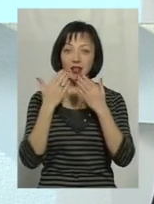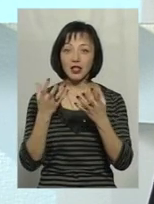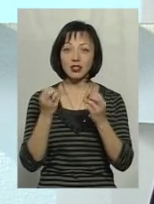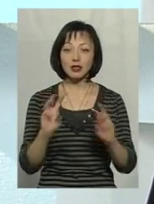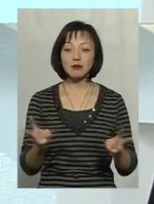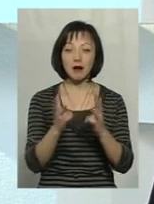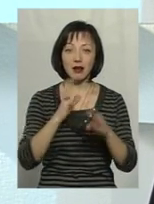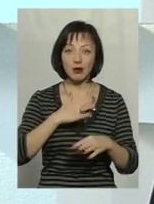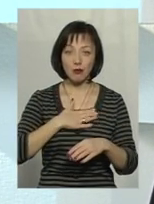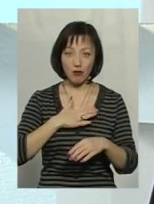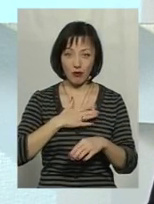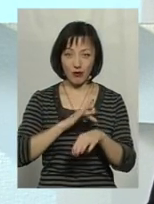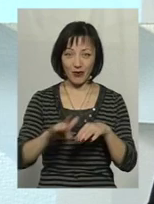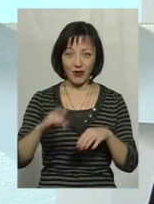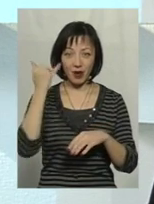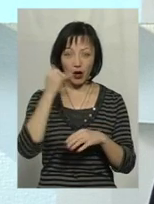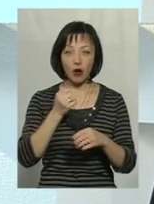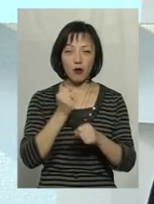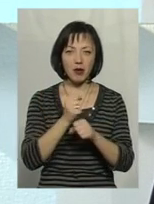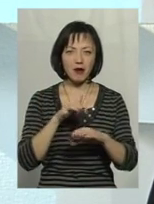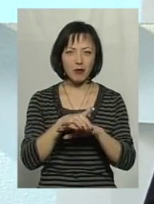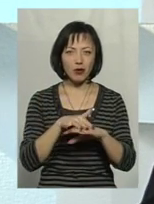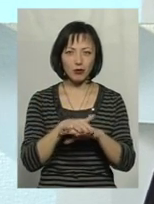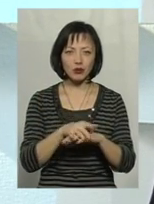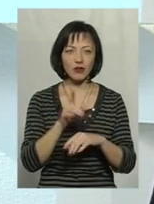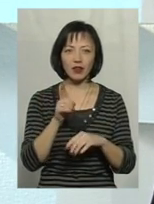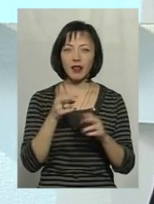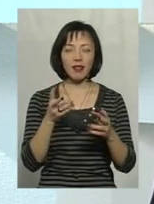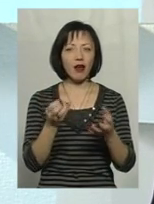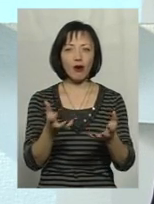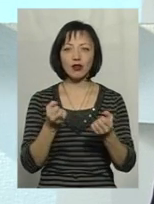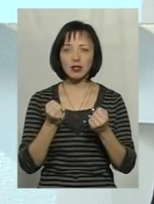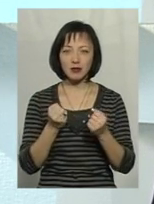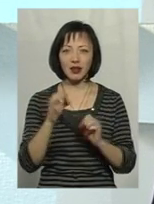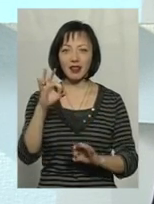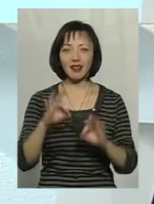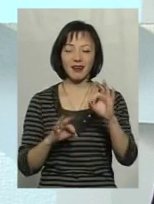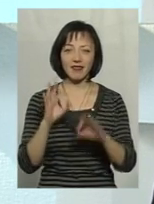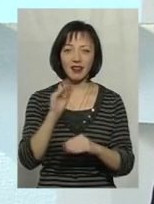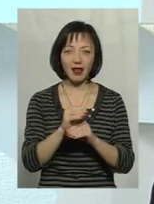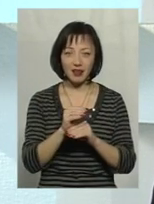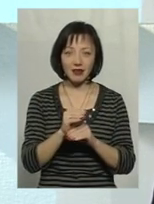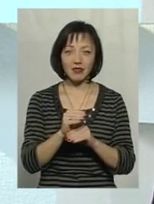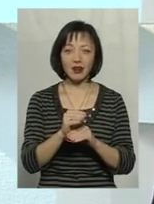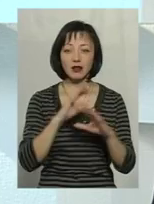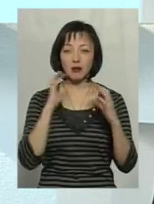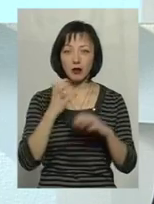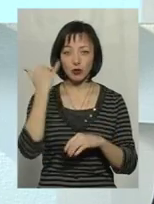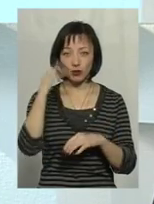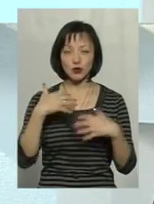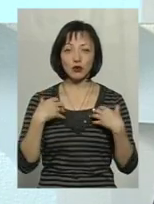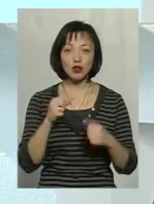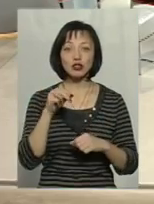Тому вони робили певні прорахунки, що вони не отримають тих дивідендів, тримаючи худобу